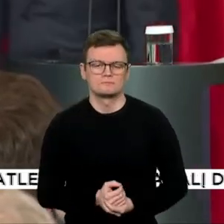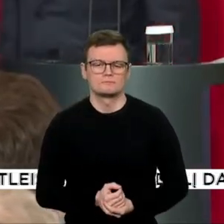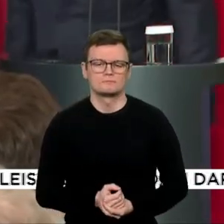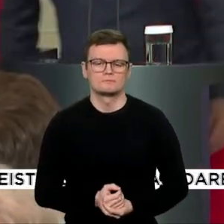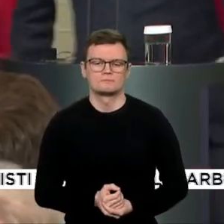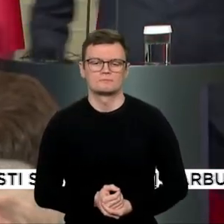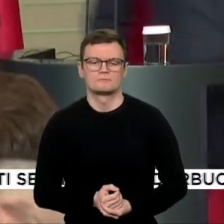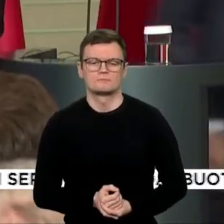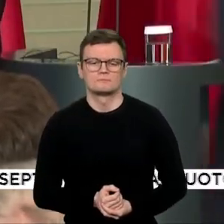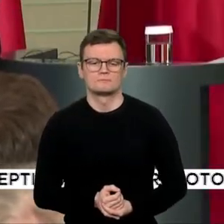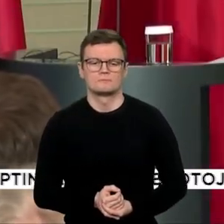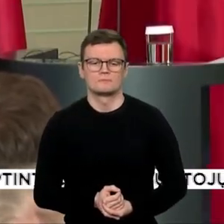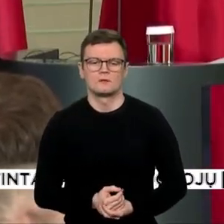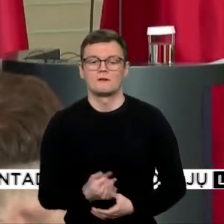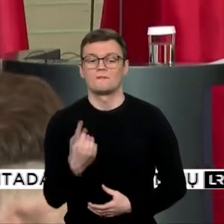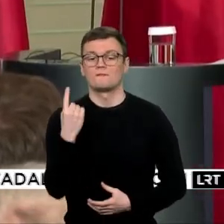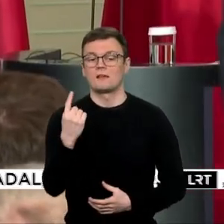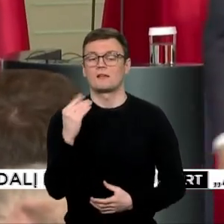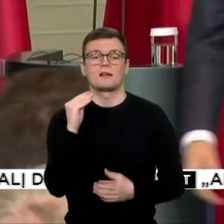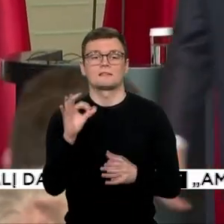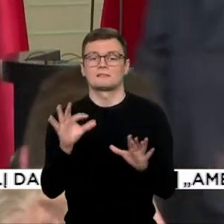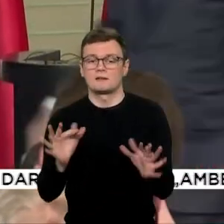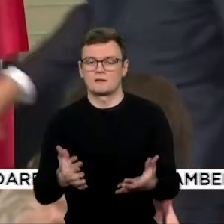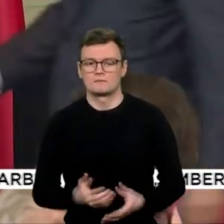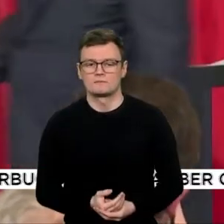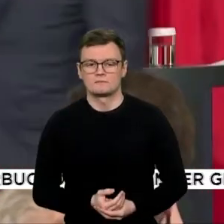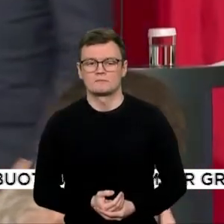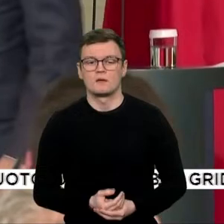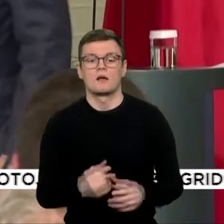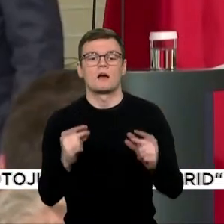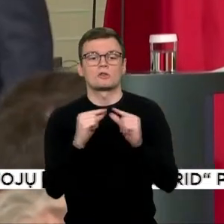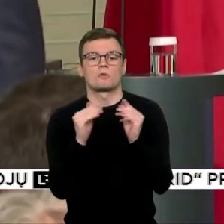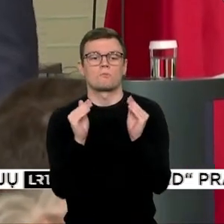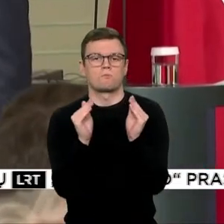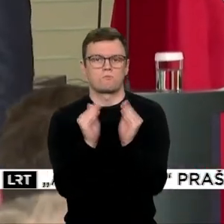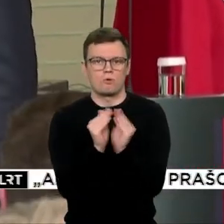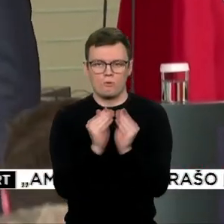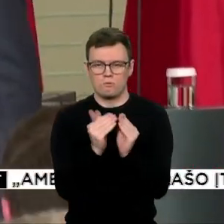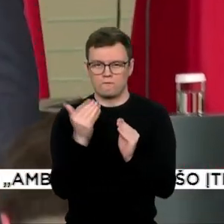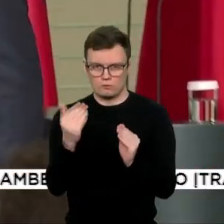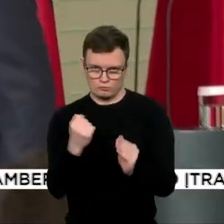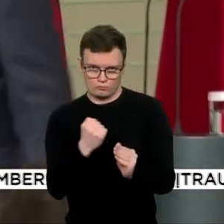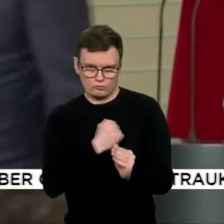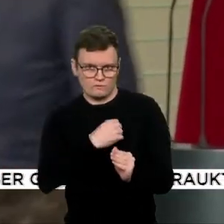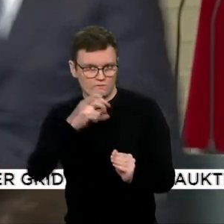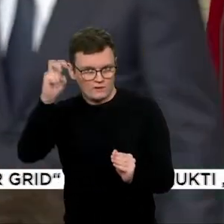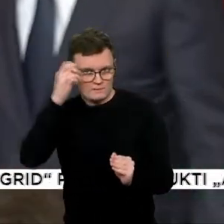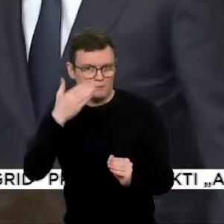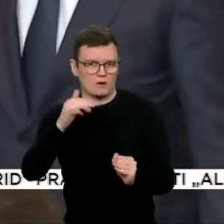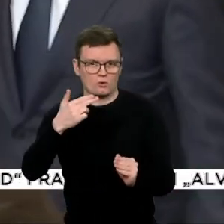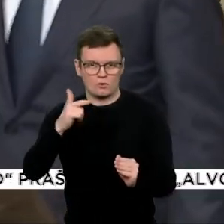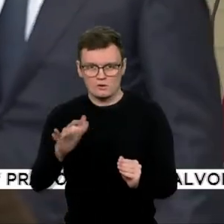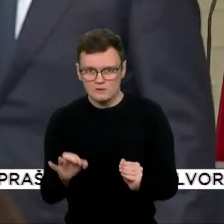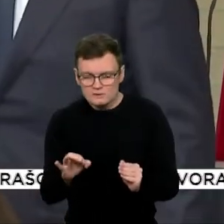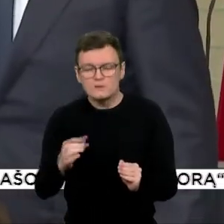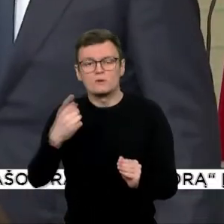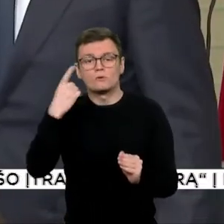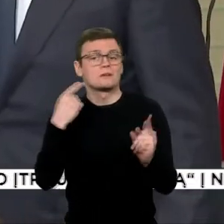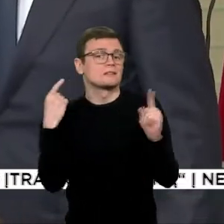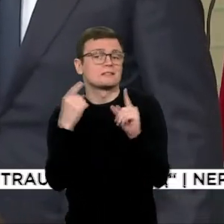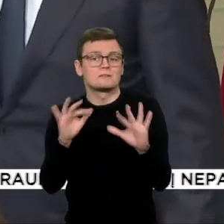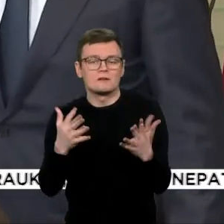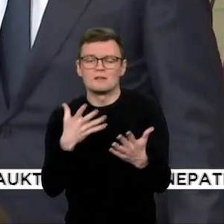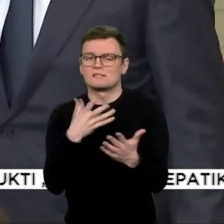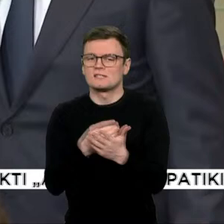Vienintelės Europos Sąjungoje brandolinės garybės vadovas Makronas, kaip savo misiją, mato įtikinti ir savo rinkėjus, ir svarbiausia